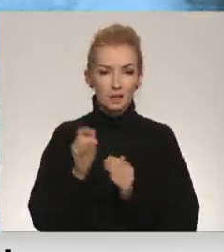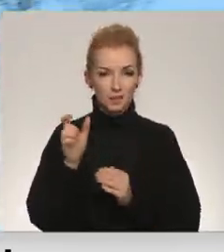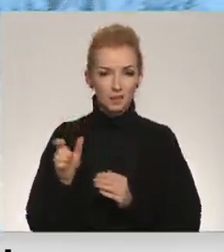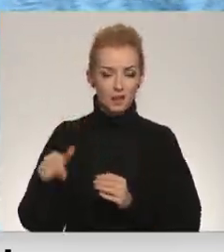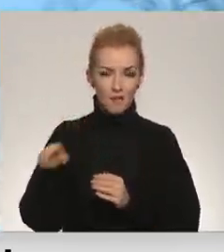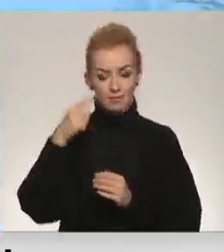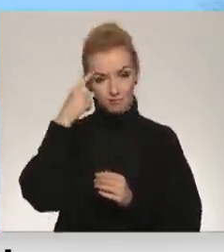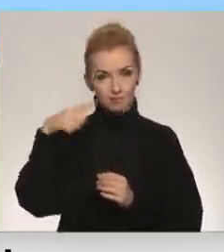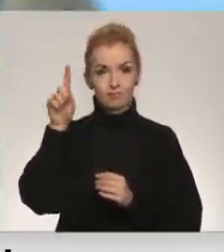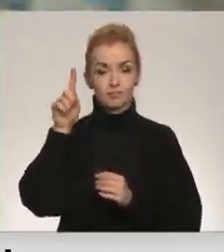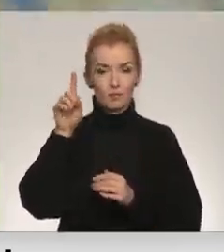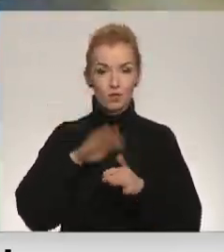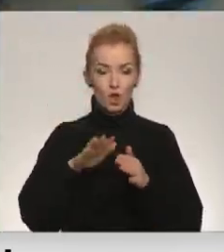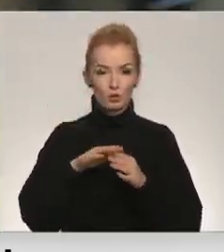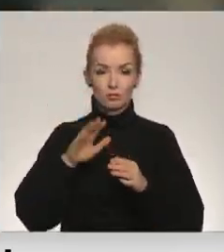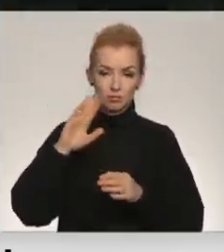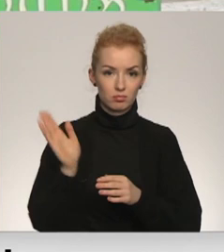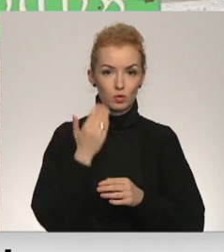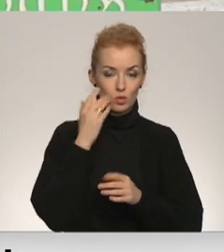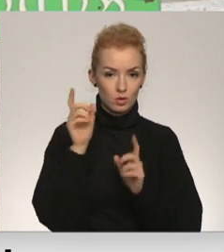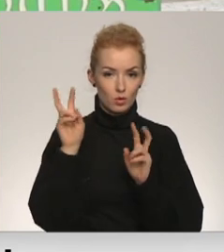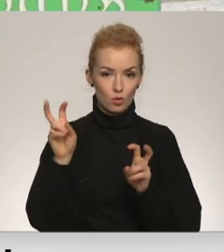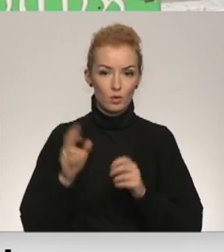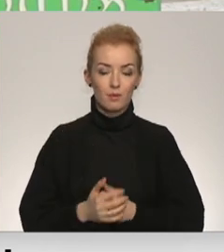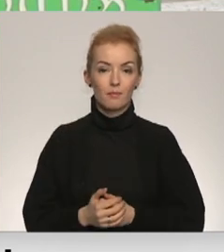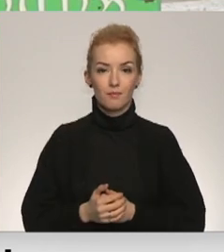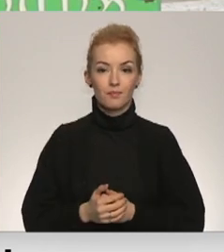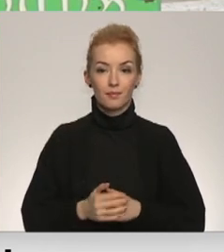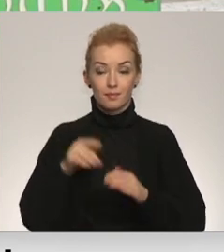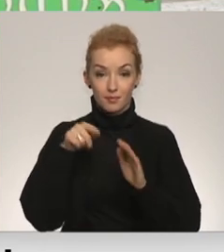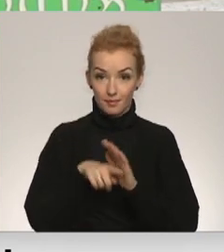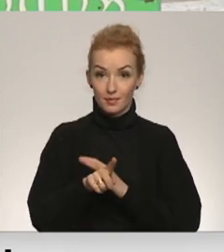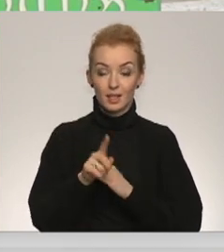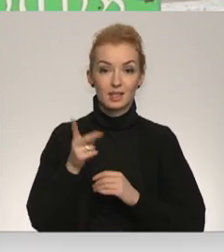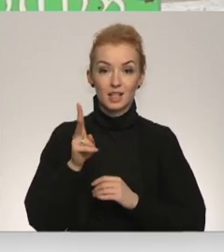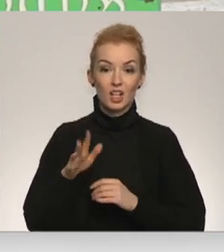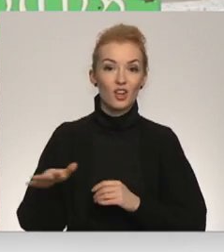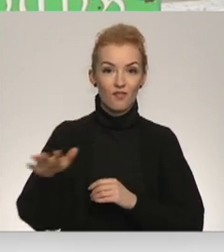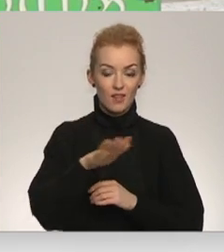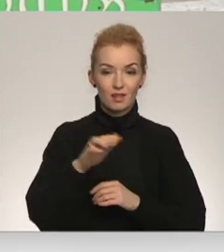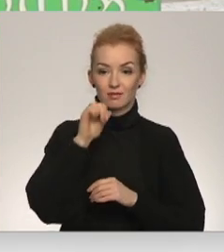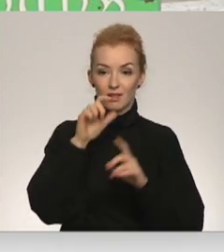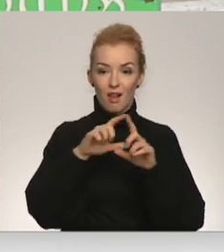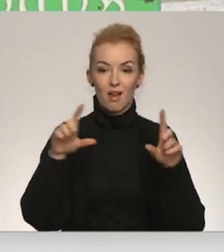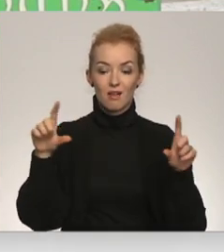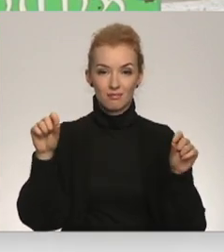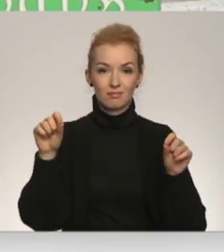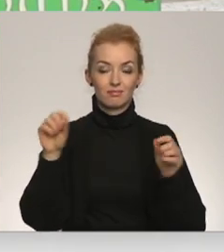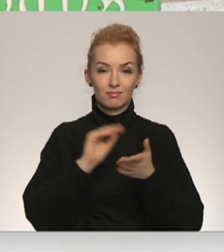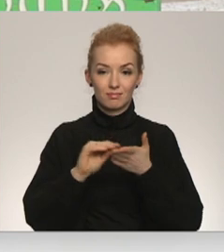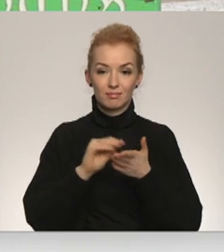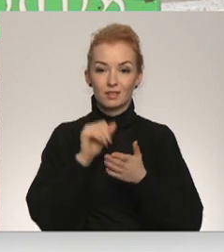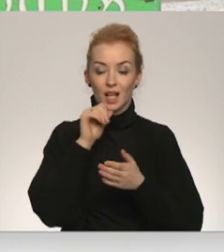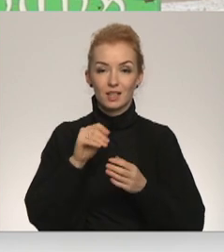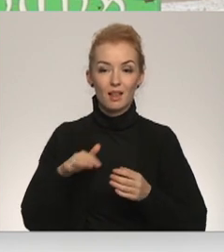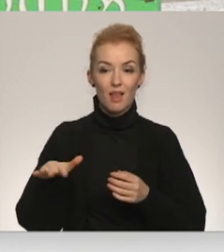pēkšņi izdomā radikālu ideju. Mēs tagad viņu darīsim. Iebraucot skrīveros, mēs varam lasīt dzīmi Zaļās zemes novads, jo